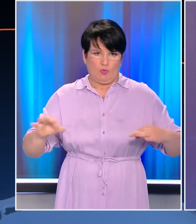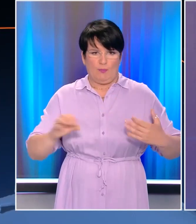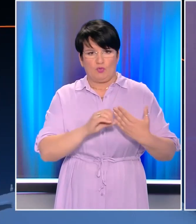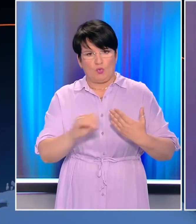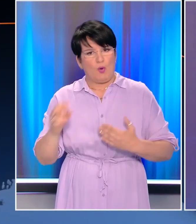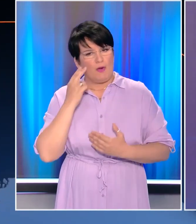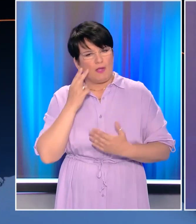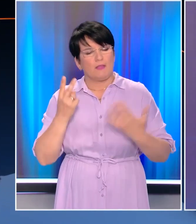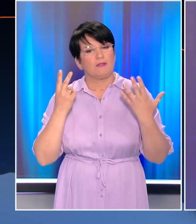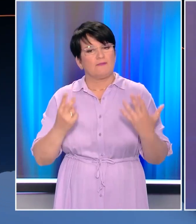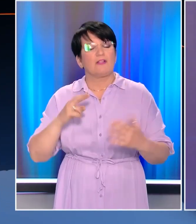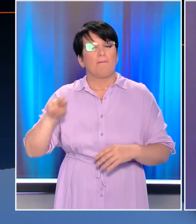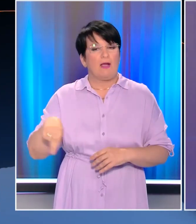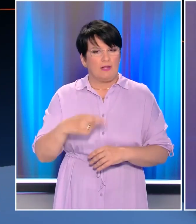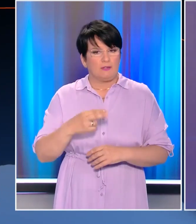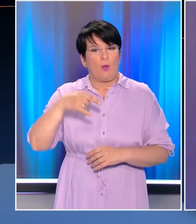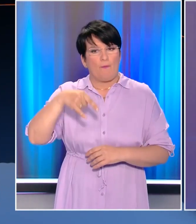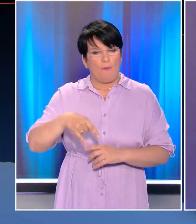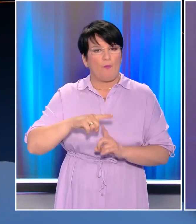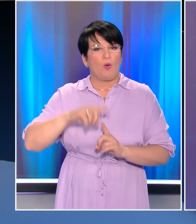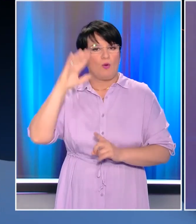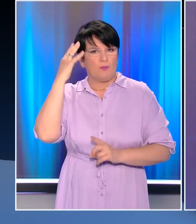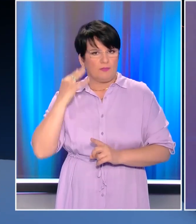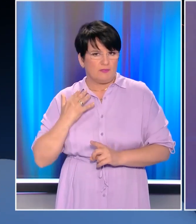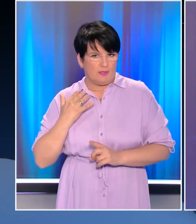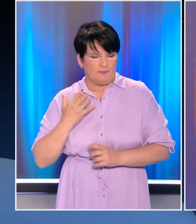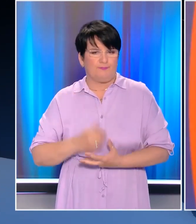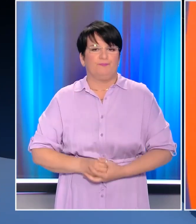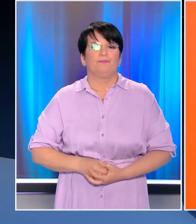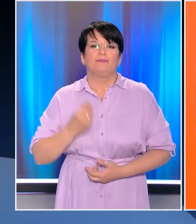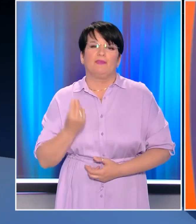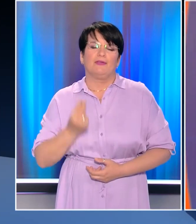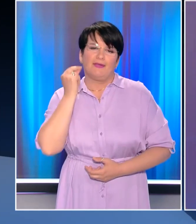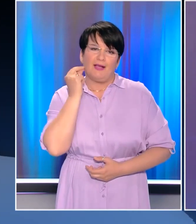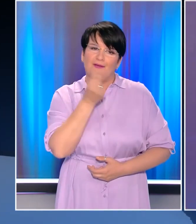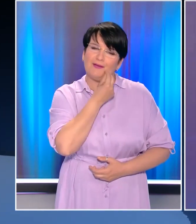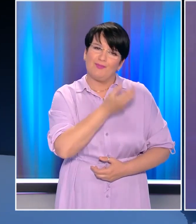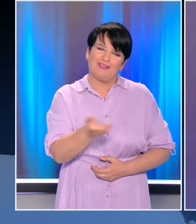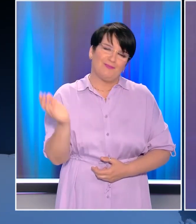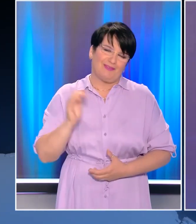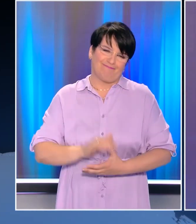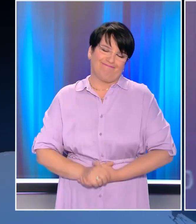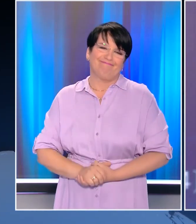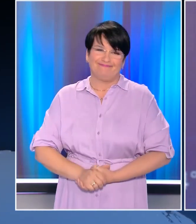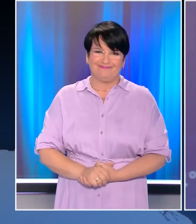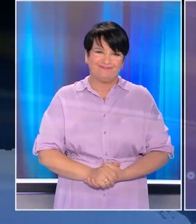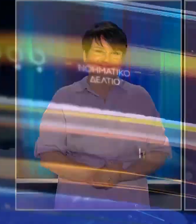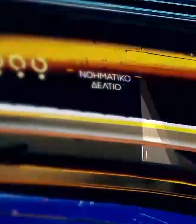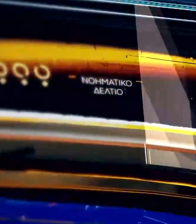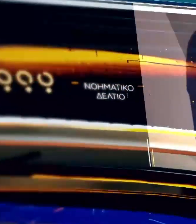επικαιρότητα αναλυτικά στο κεντρικό δελτίο ειδήσεων του Open στις 7 παρατέταρτο με την Πόπιτσα Πανίδου. Καλό απόγευμα σε όλους.